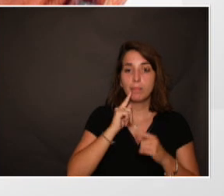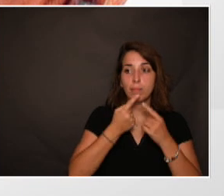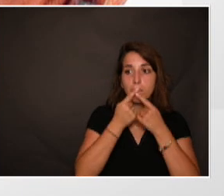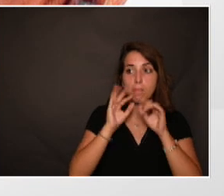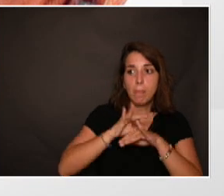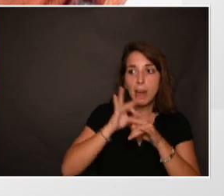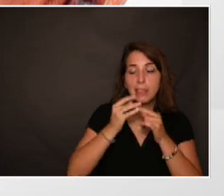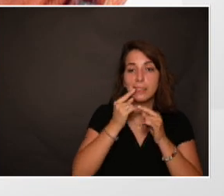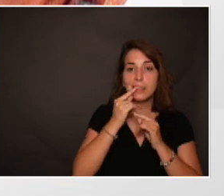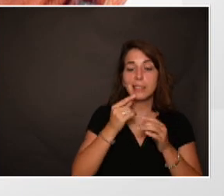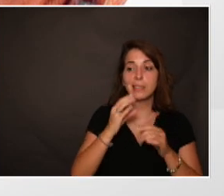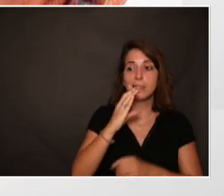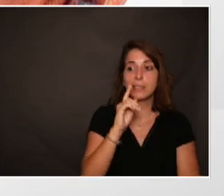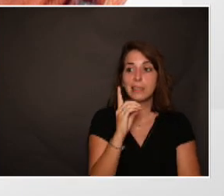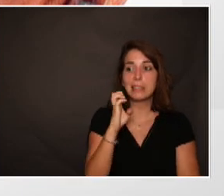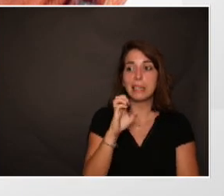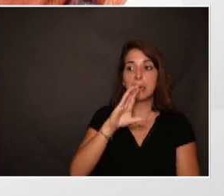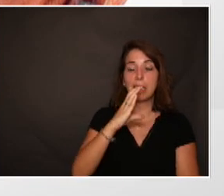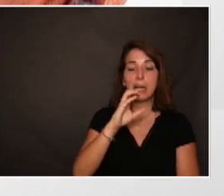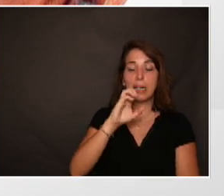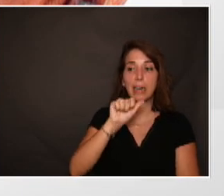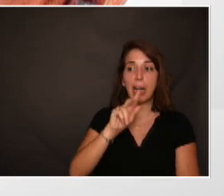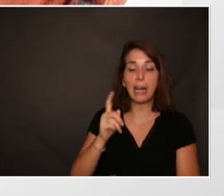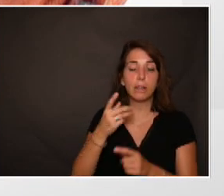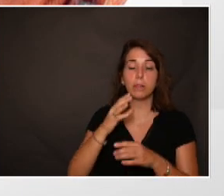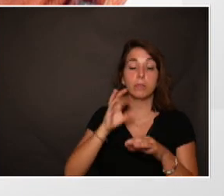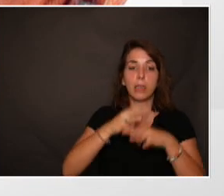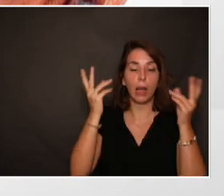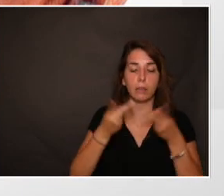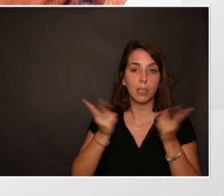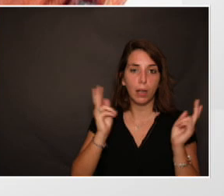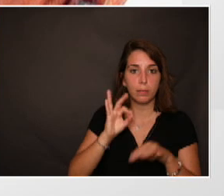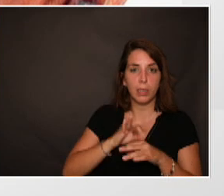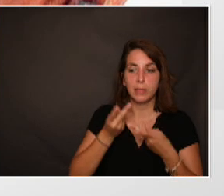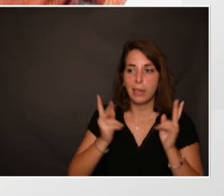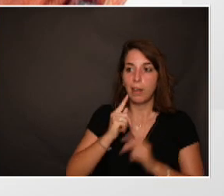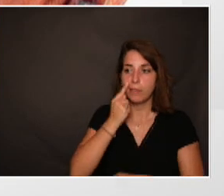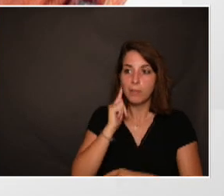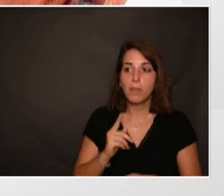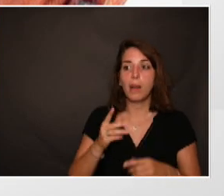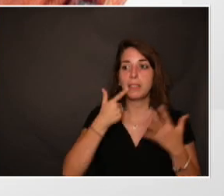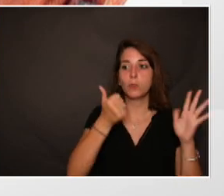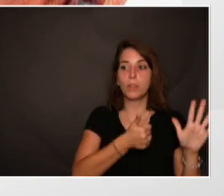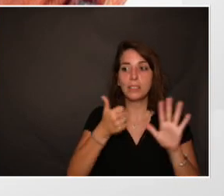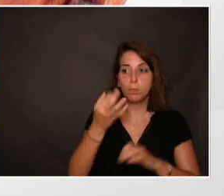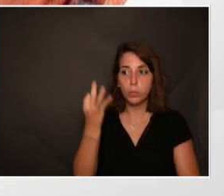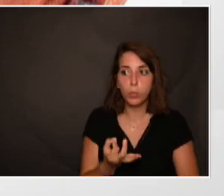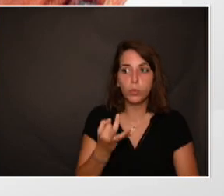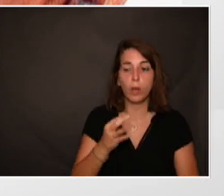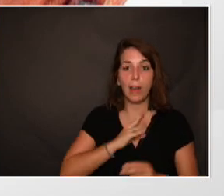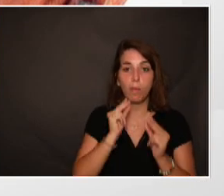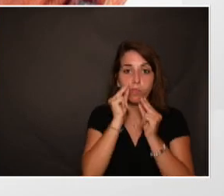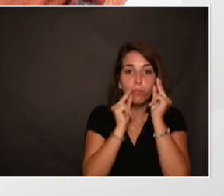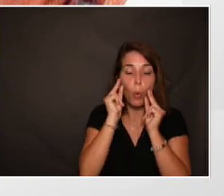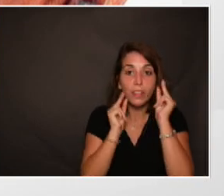% étaient porteurs de prothèses dentaires et 16 % étaient totalement édentés. Et dans ce groupe, seuls 10